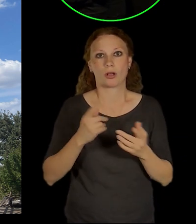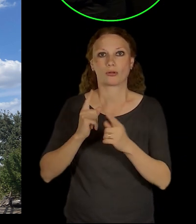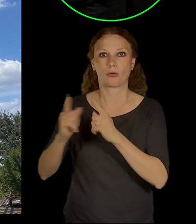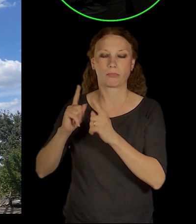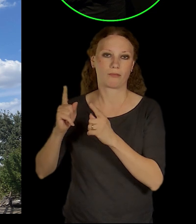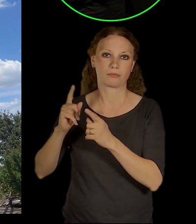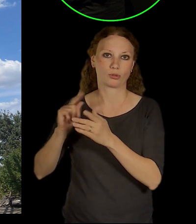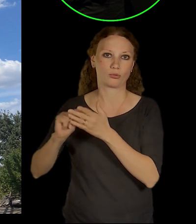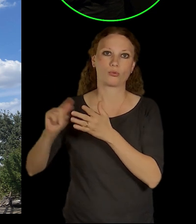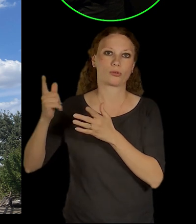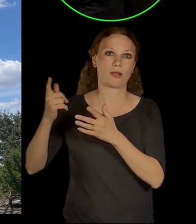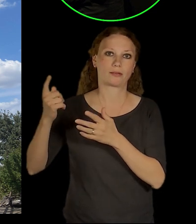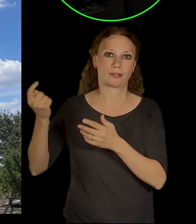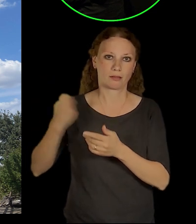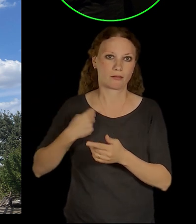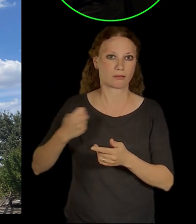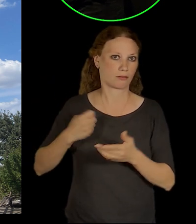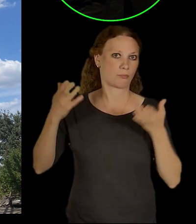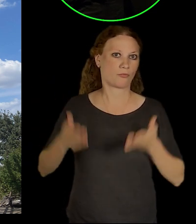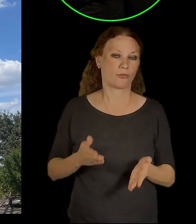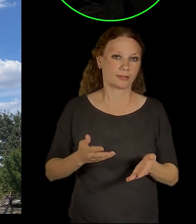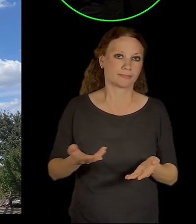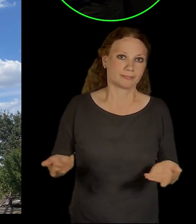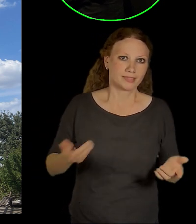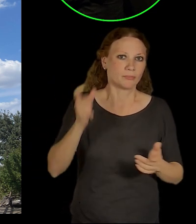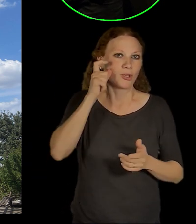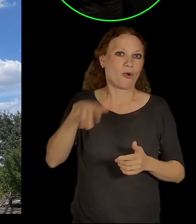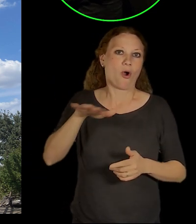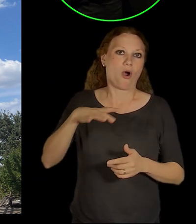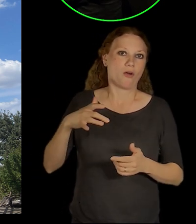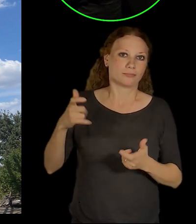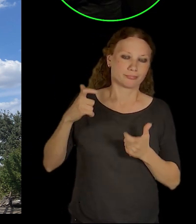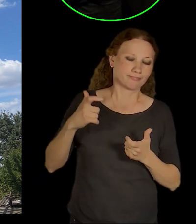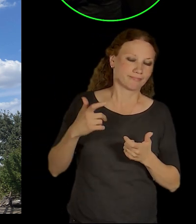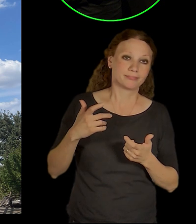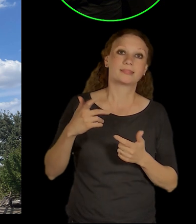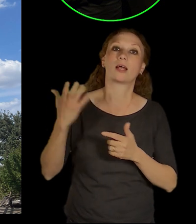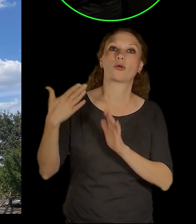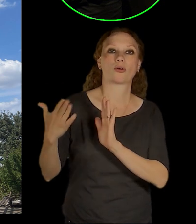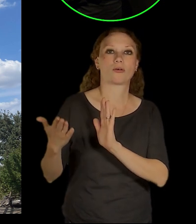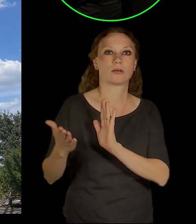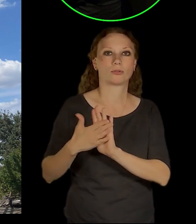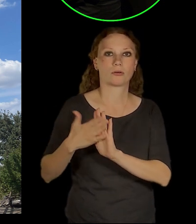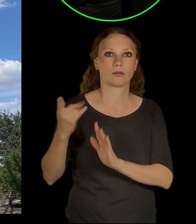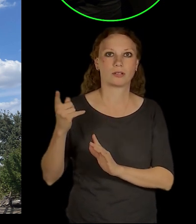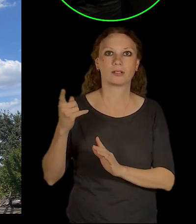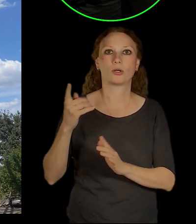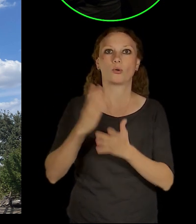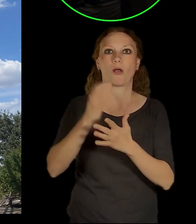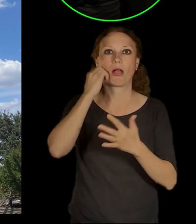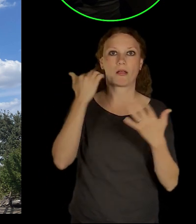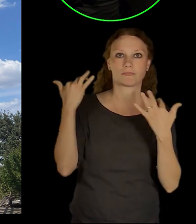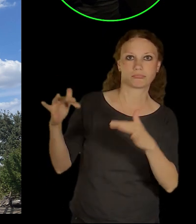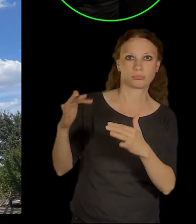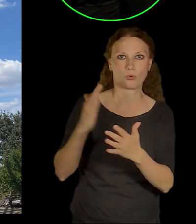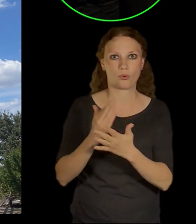to nechtěli povolit na Smíchově. Jeden z argumentů byl, že by to na sebe strhávalo pozornost a